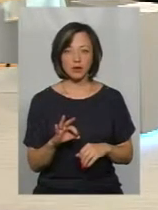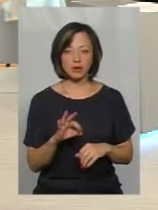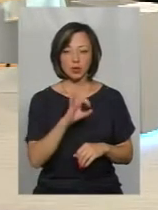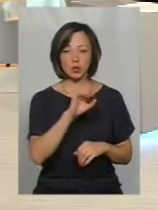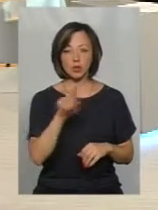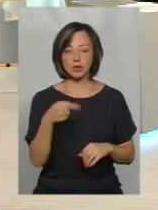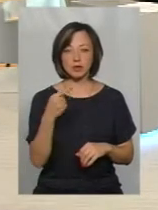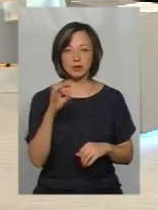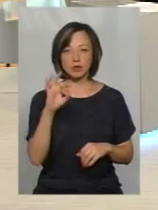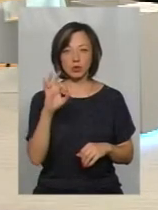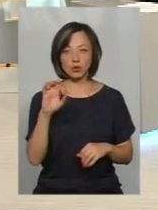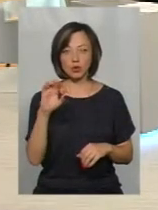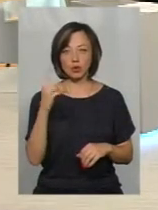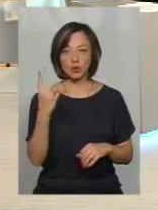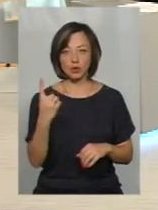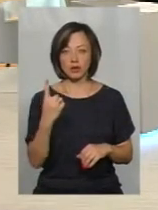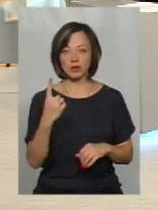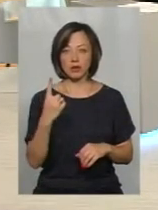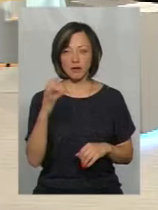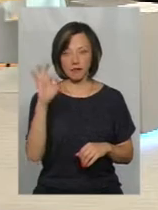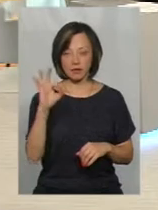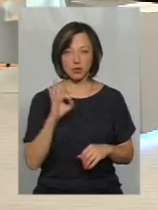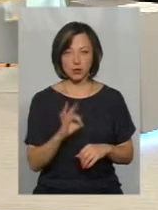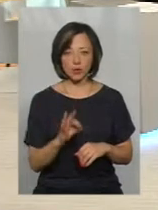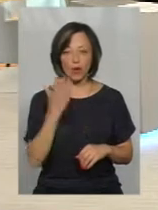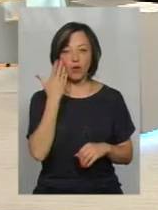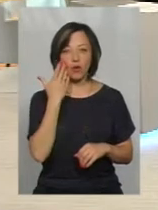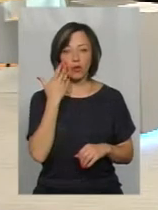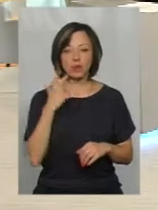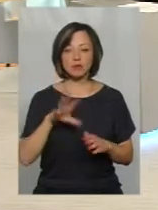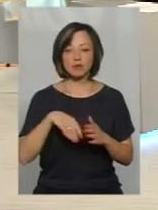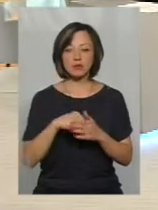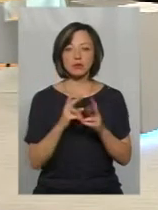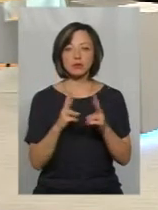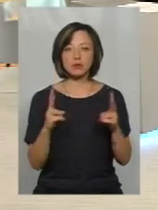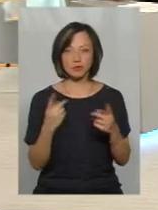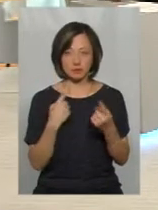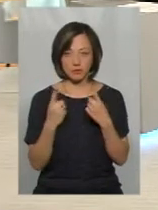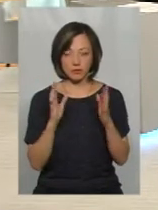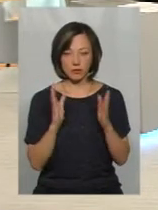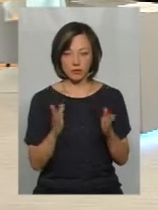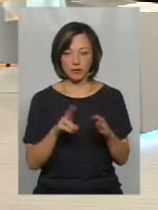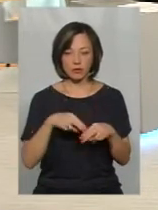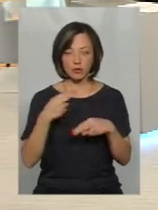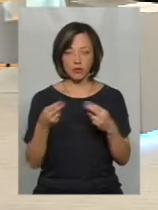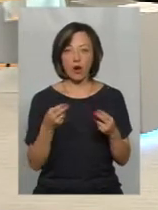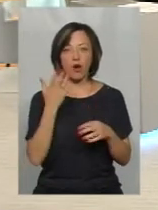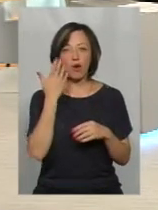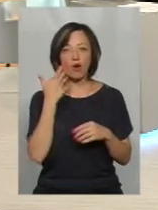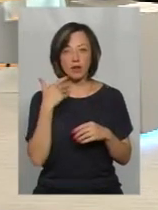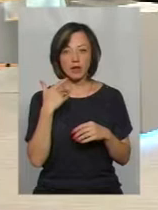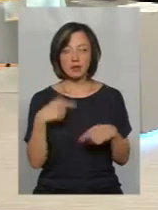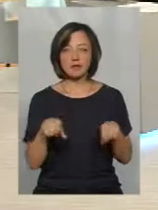,01%. І коли, за чий рахунок ми поговорили, буде він відшкодоватись, а от коли